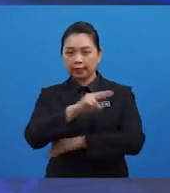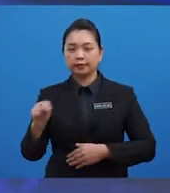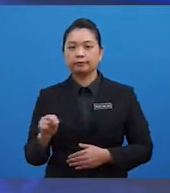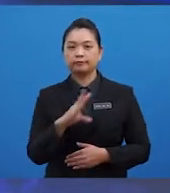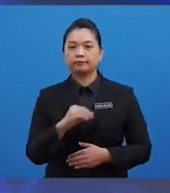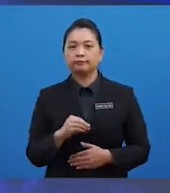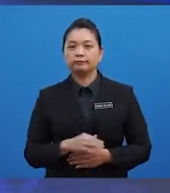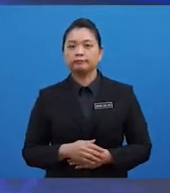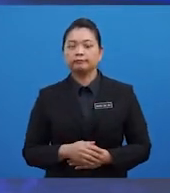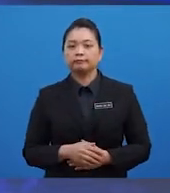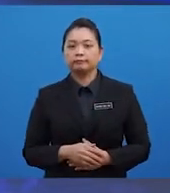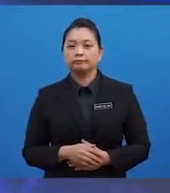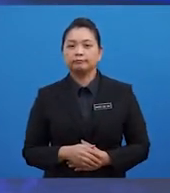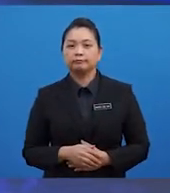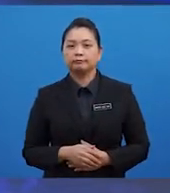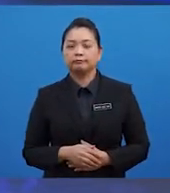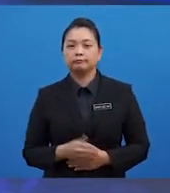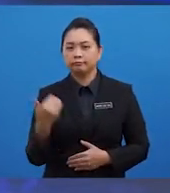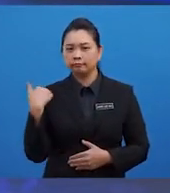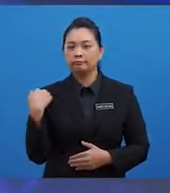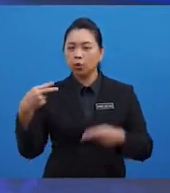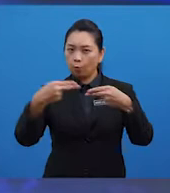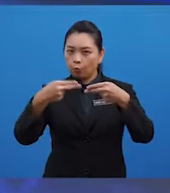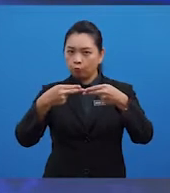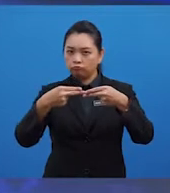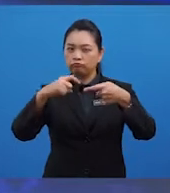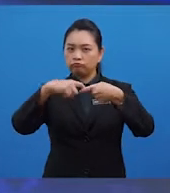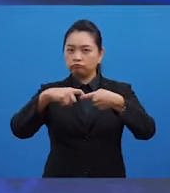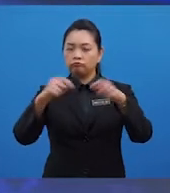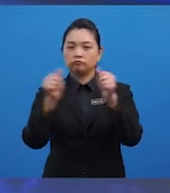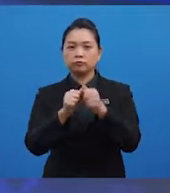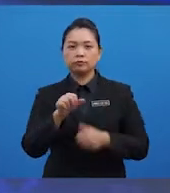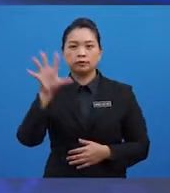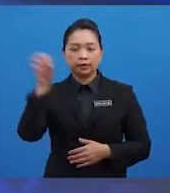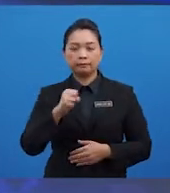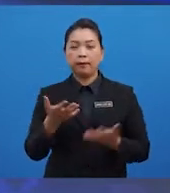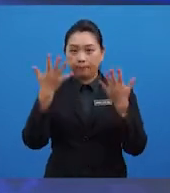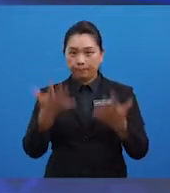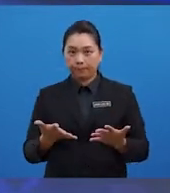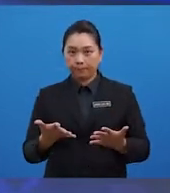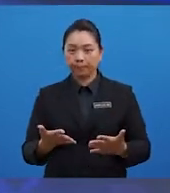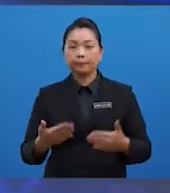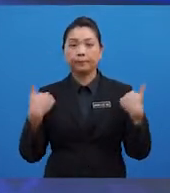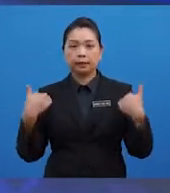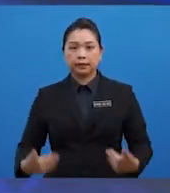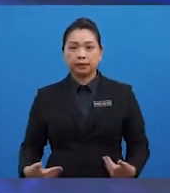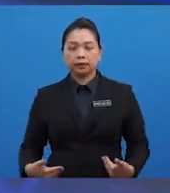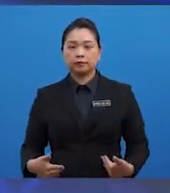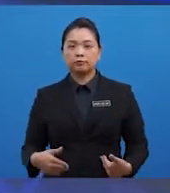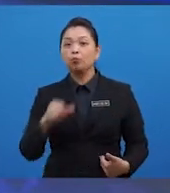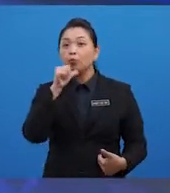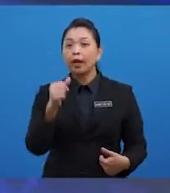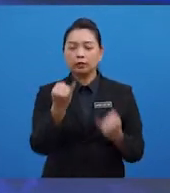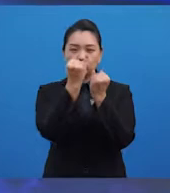senaman secara berkala juga berhubung kait dengan proses mencapai berat badan ideal bukannya